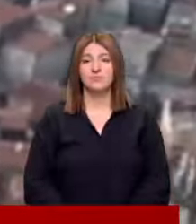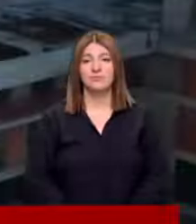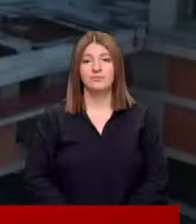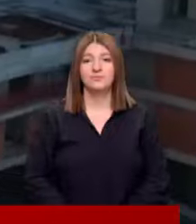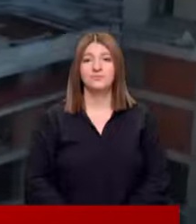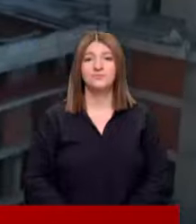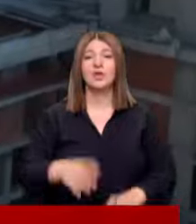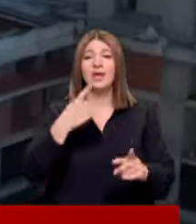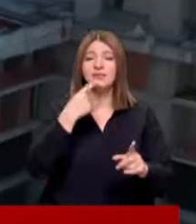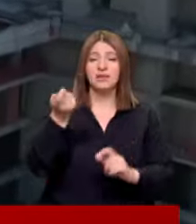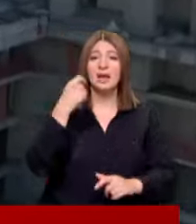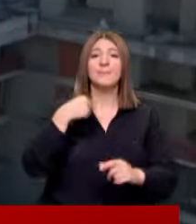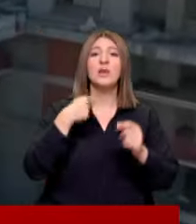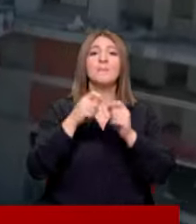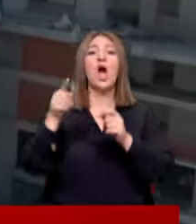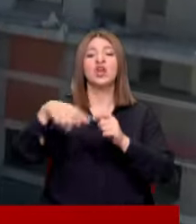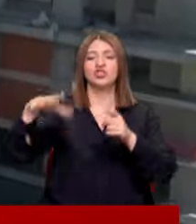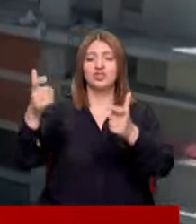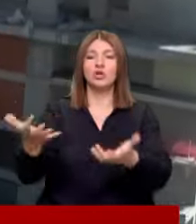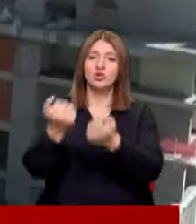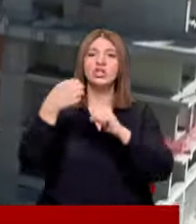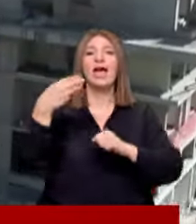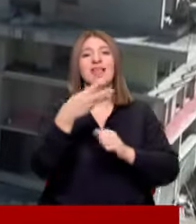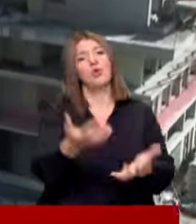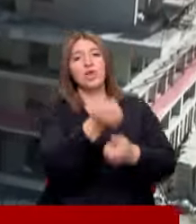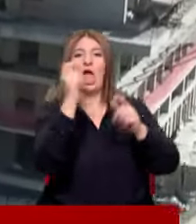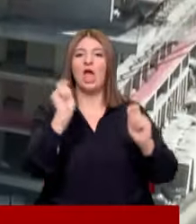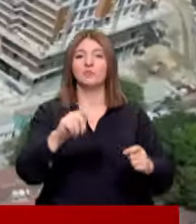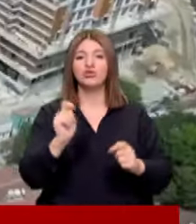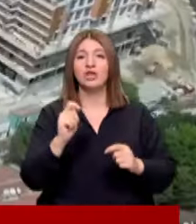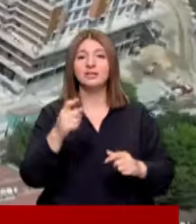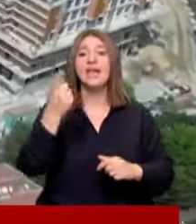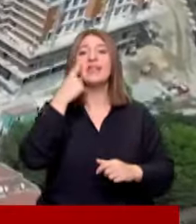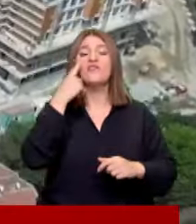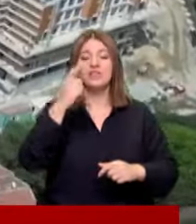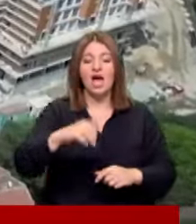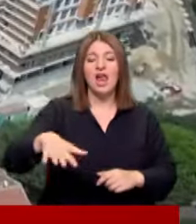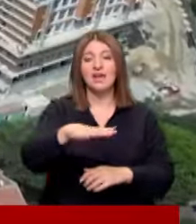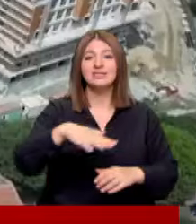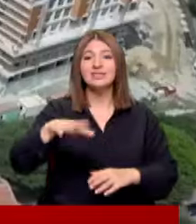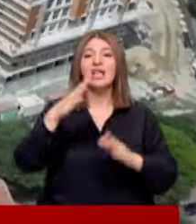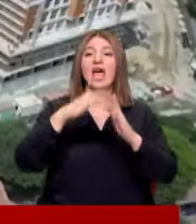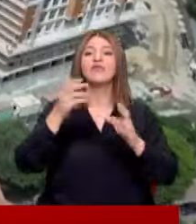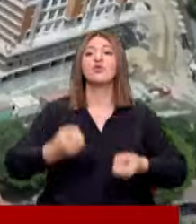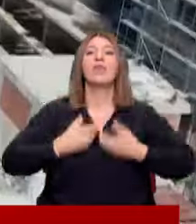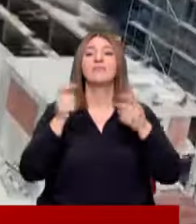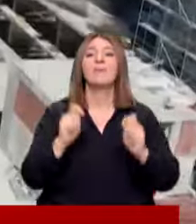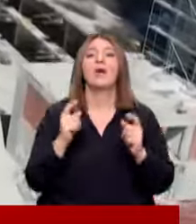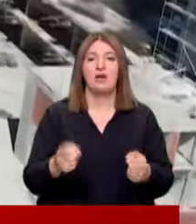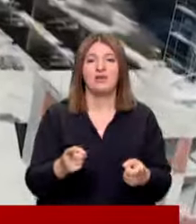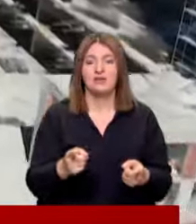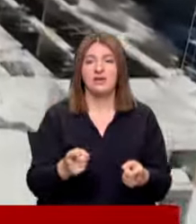Dediler ki biz Bağcıları kurtaracağız Esenleri kurtaracağız Kamu alanında arazide konut üreterek